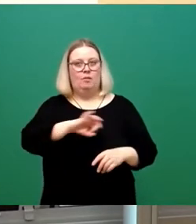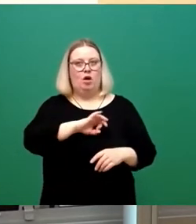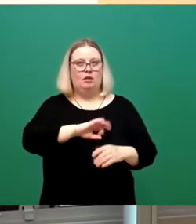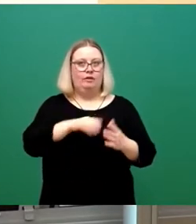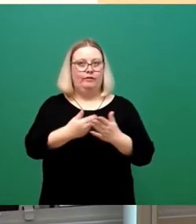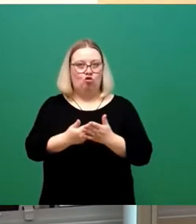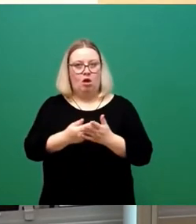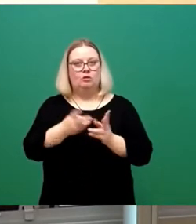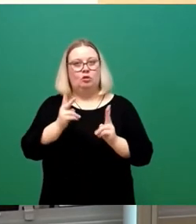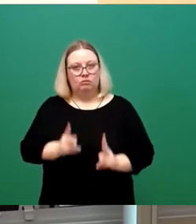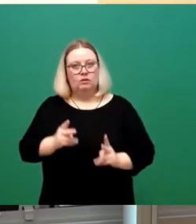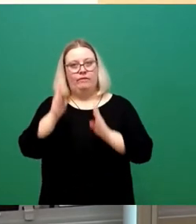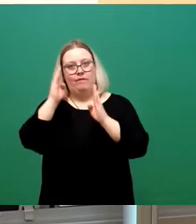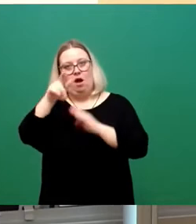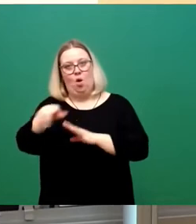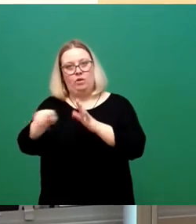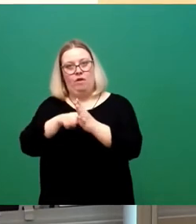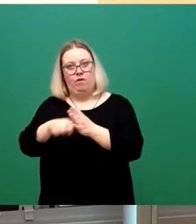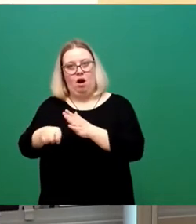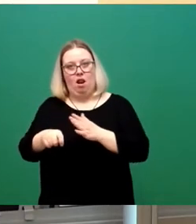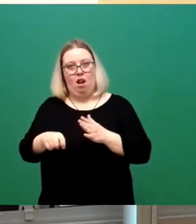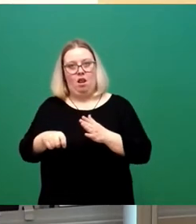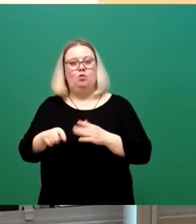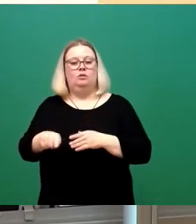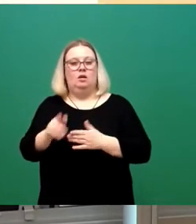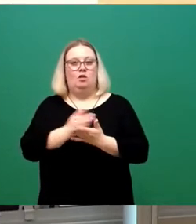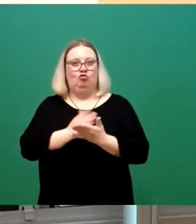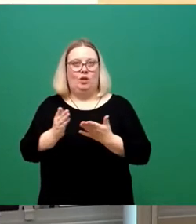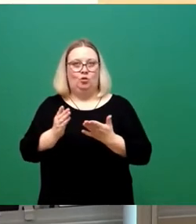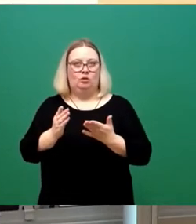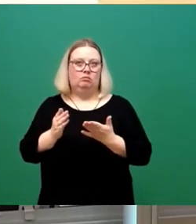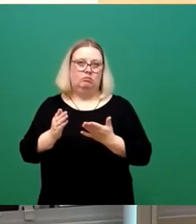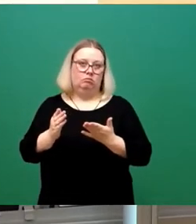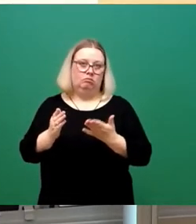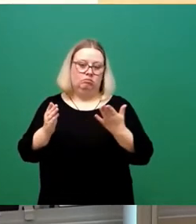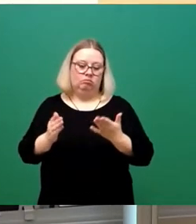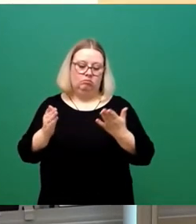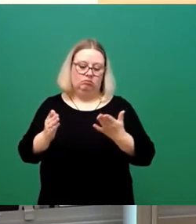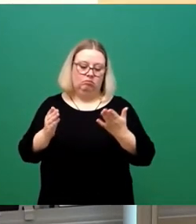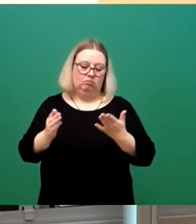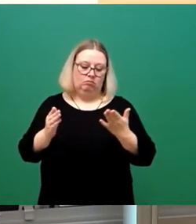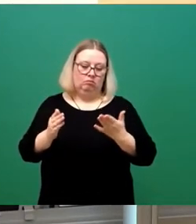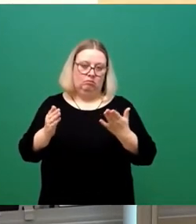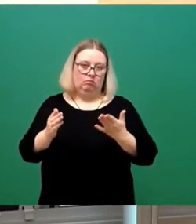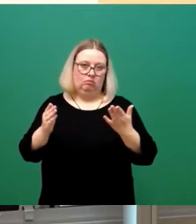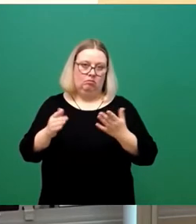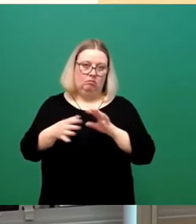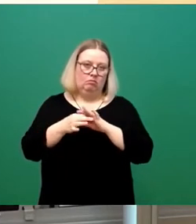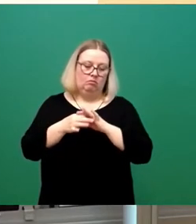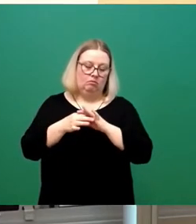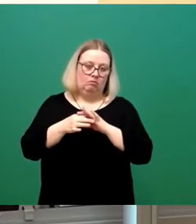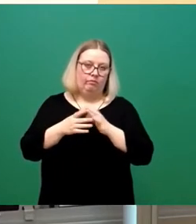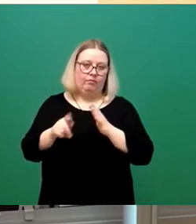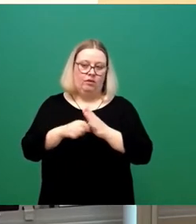sondern es sollen Fachleute gewählt werden. Und diese Entscheidung, ich nehme es jetzt schon mal vor, zu der Frage, zu der Wahl der